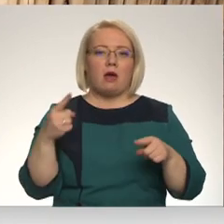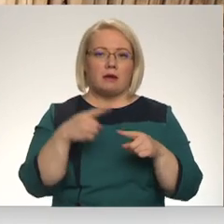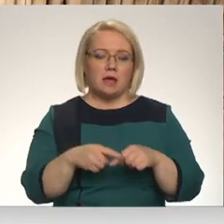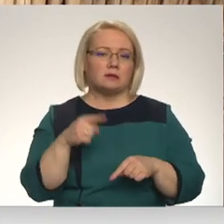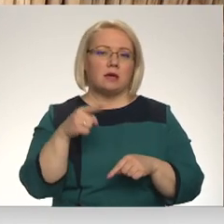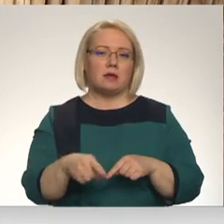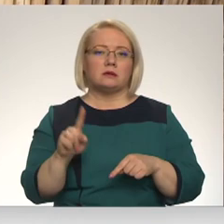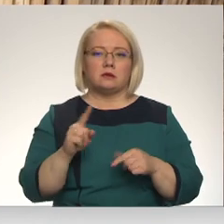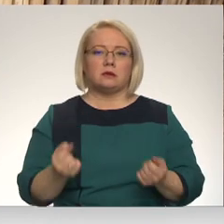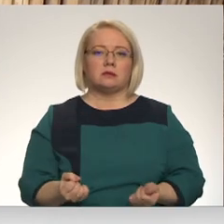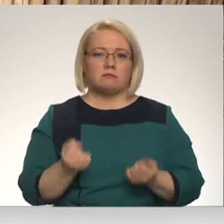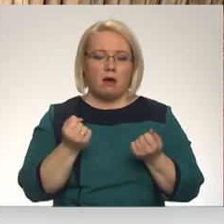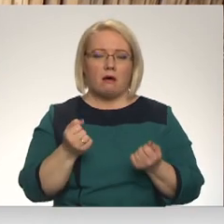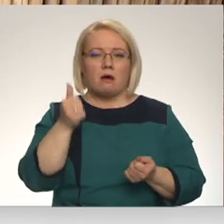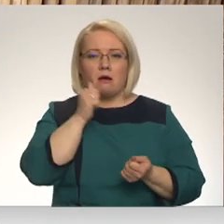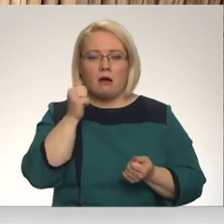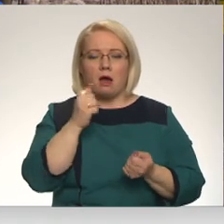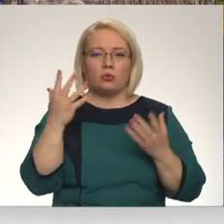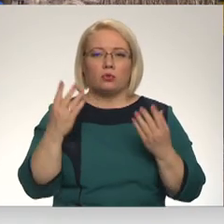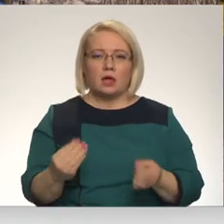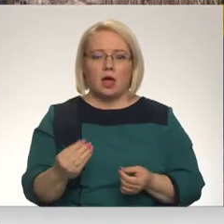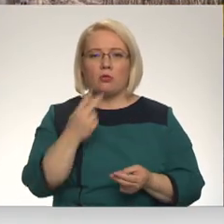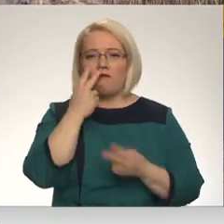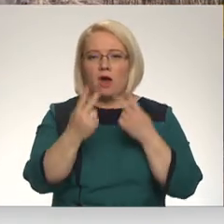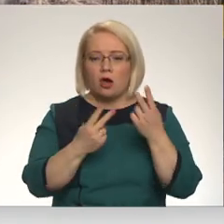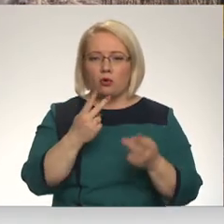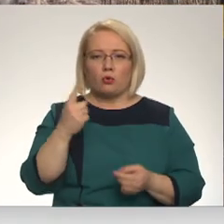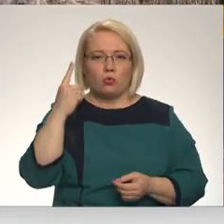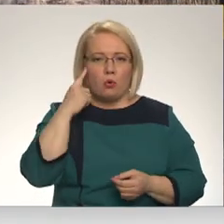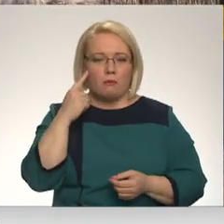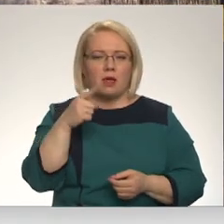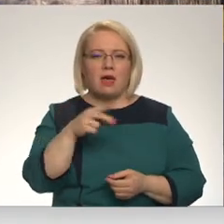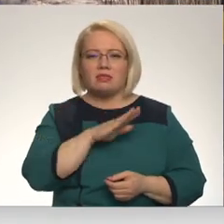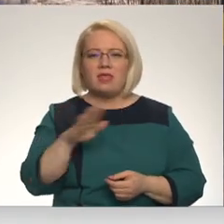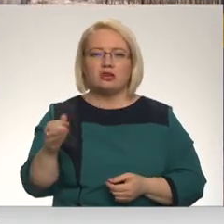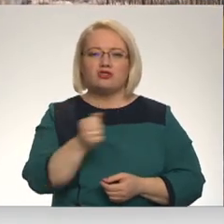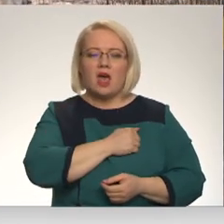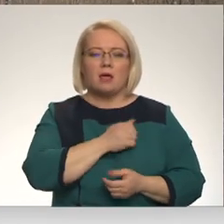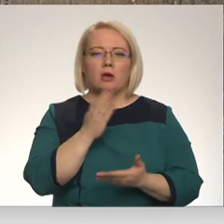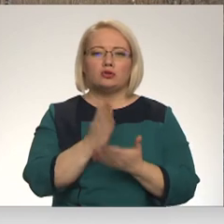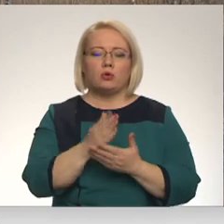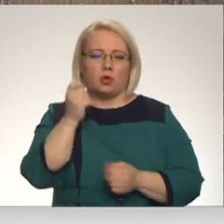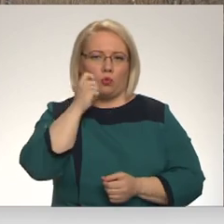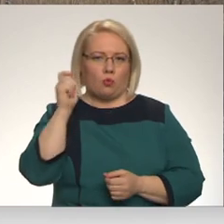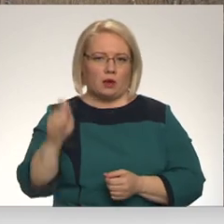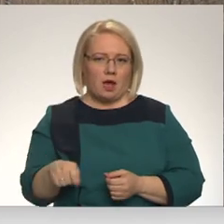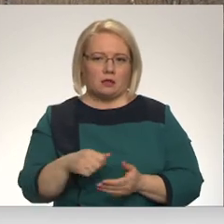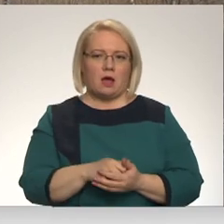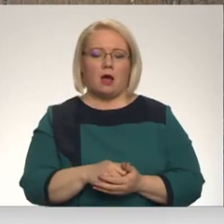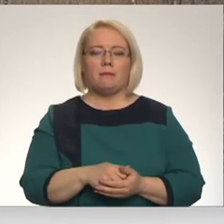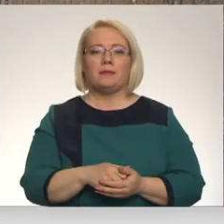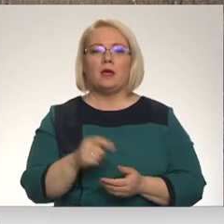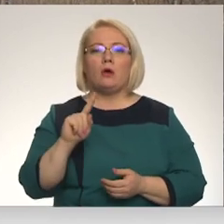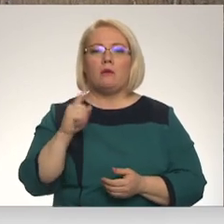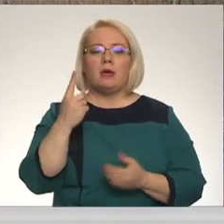tiešām ir smagi. Katru dienu vērojot un domājot par to nežēlību, kas notiek Ukraiņā. No pirmo dienas katru dienu